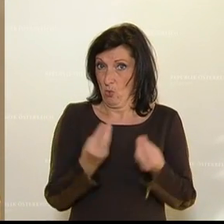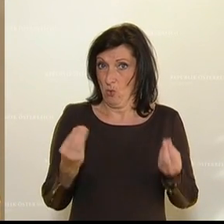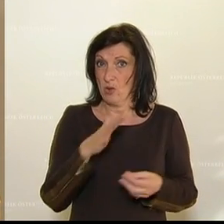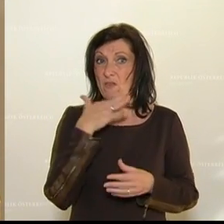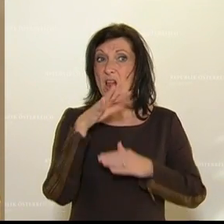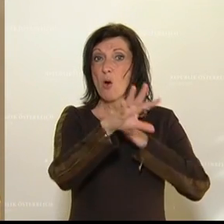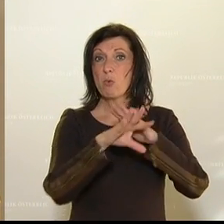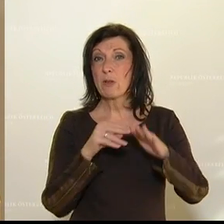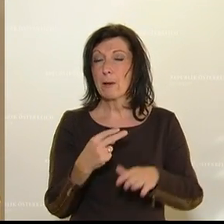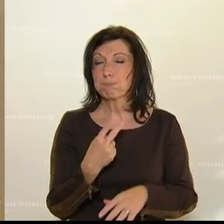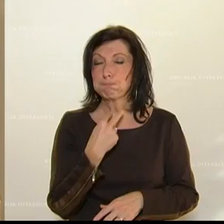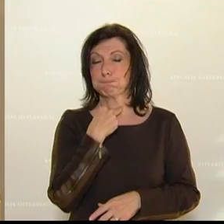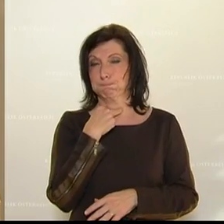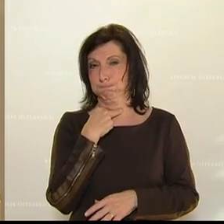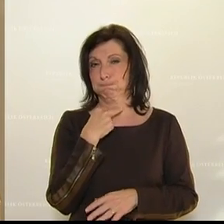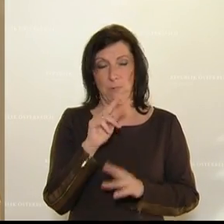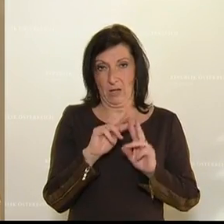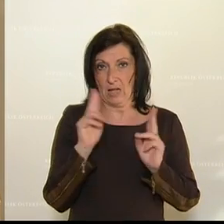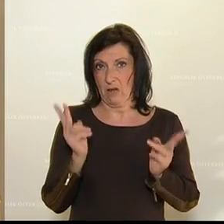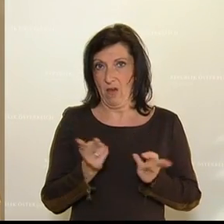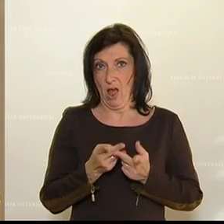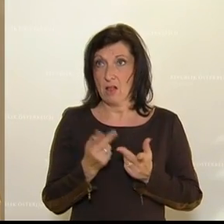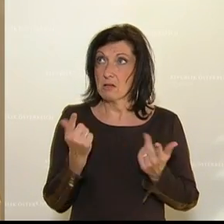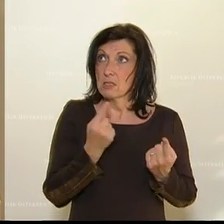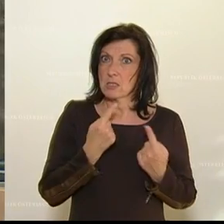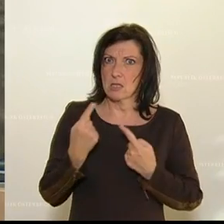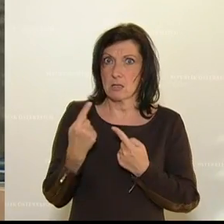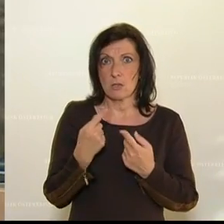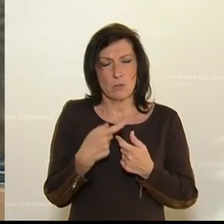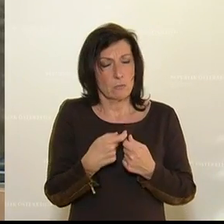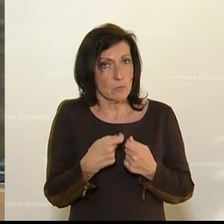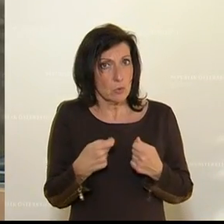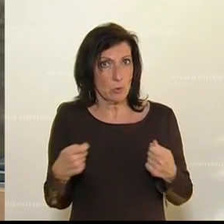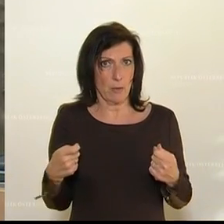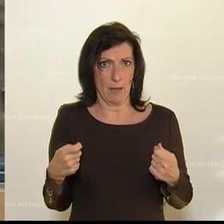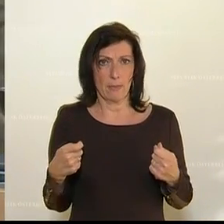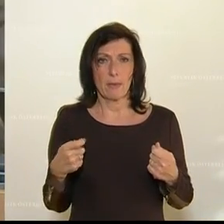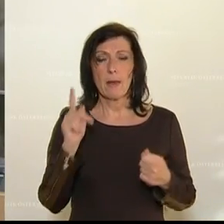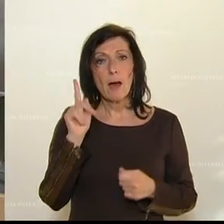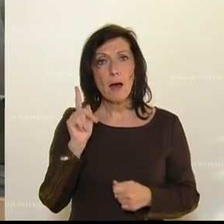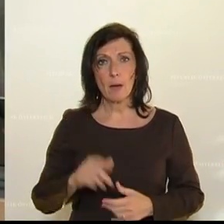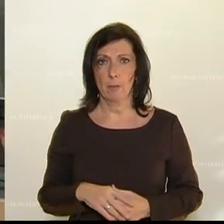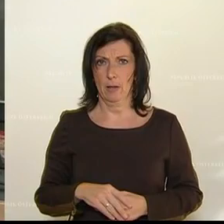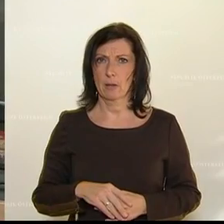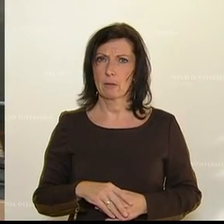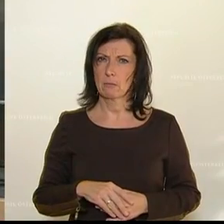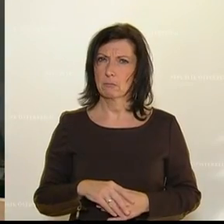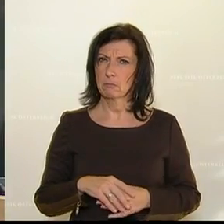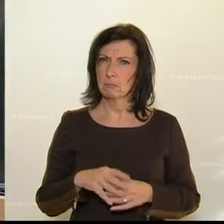Limit. Die Lage ist weltweit äußerst angespannt. Aber mit dem